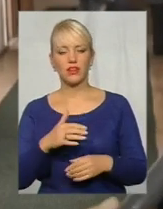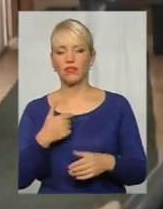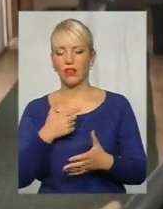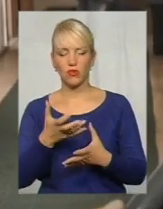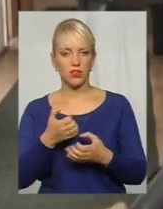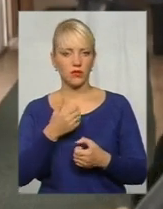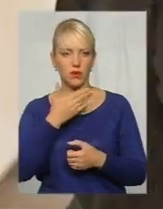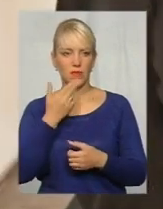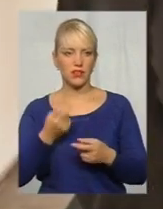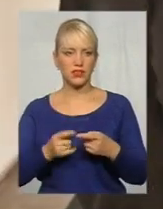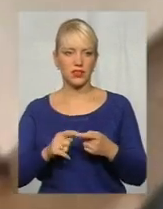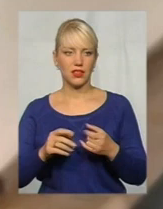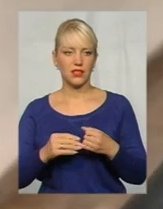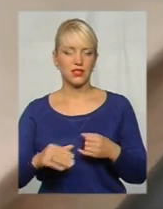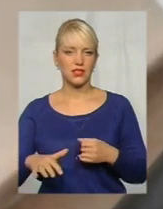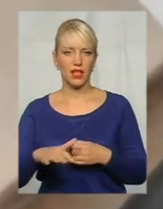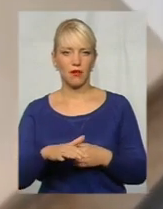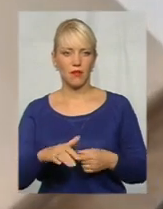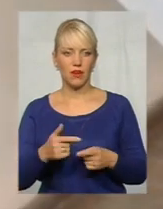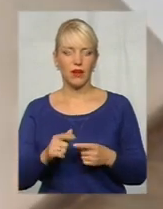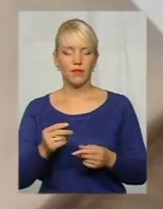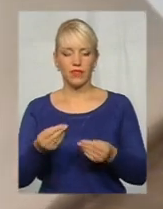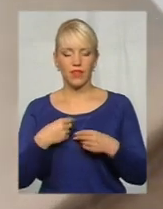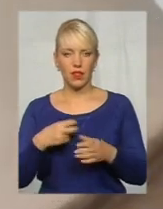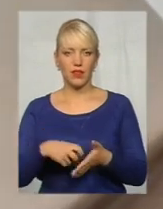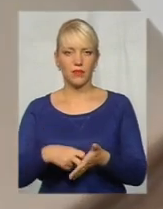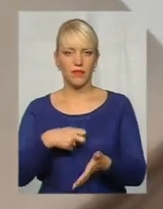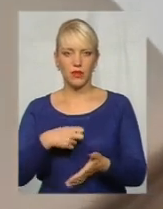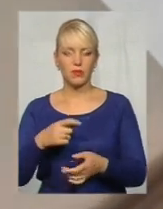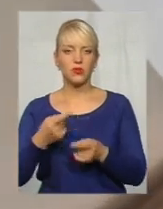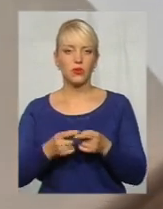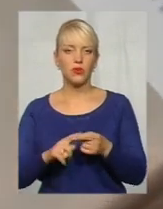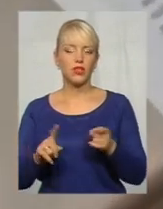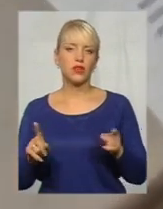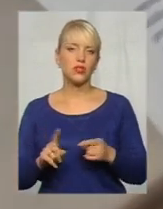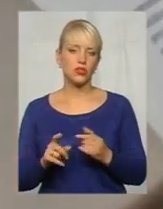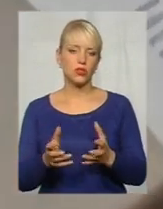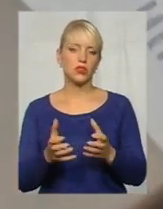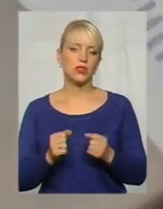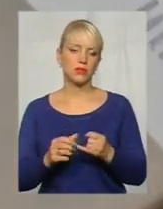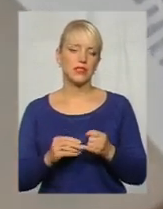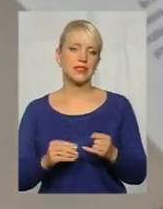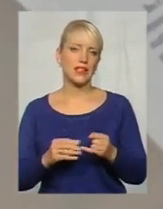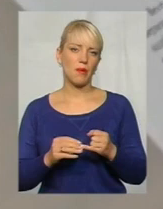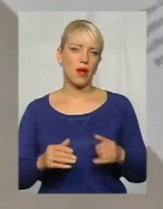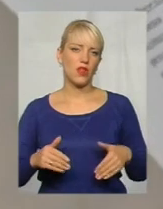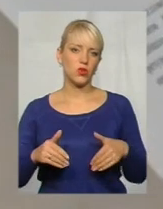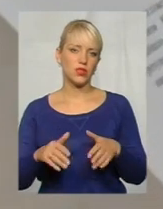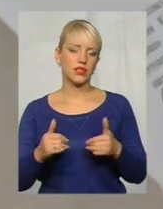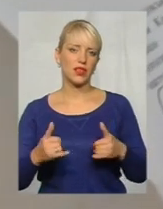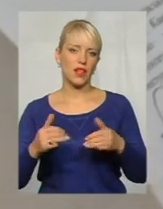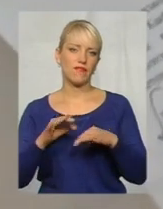одержала цієї землі. Дали мені відписку про те, що отримати земельну ділянку для ведення